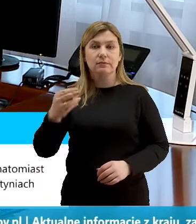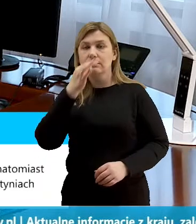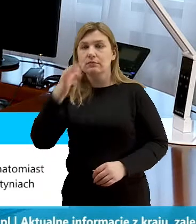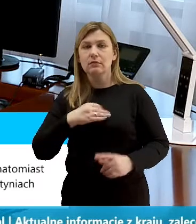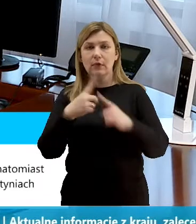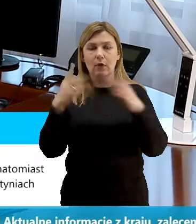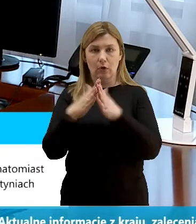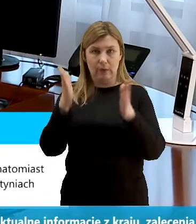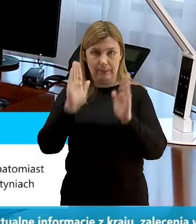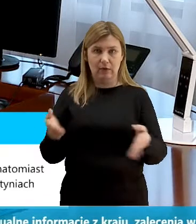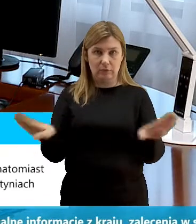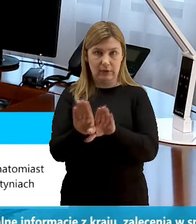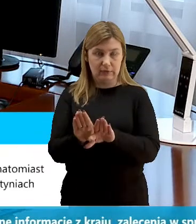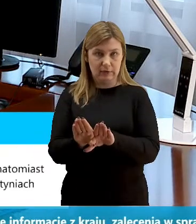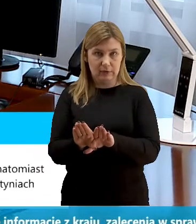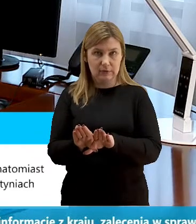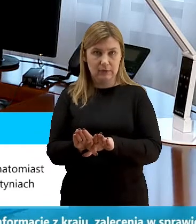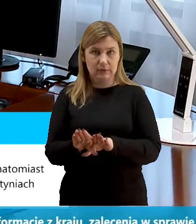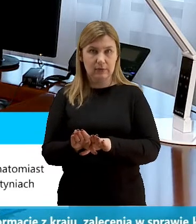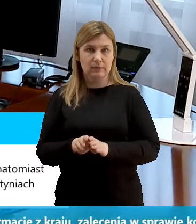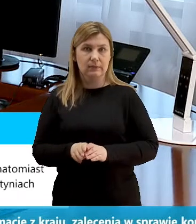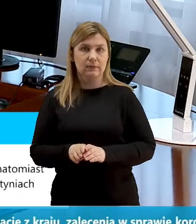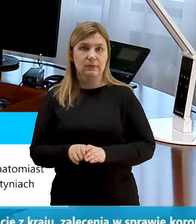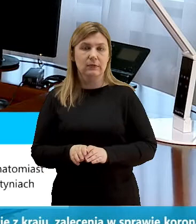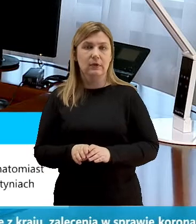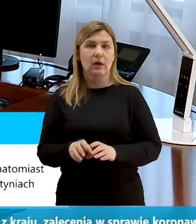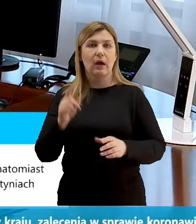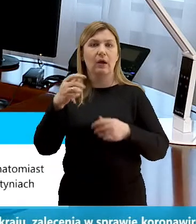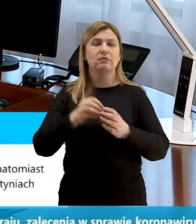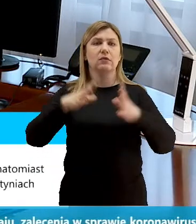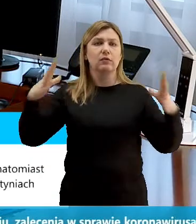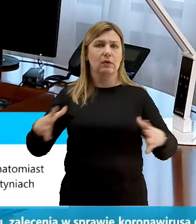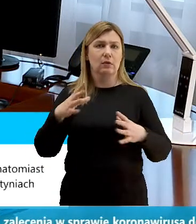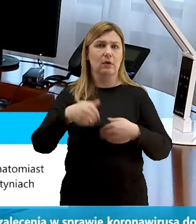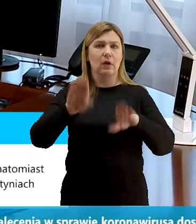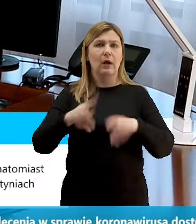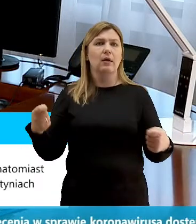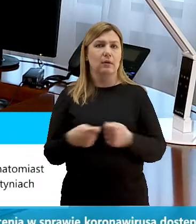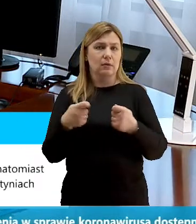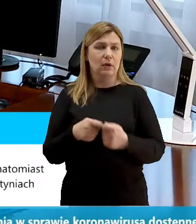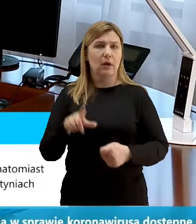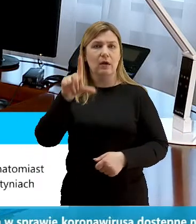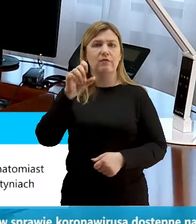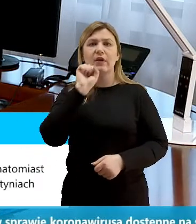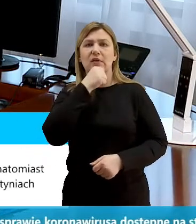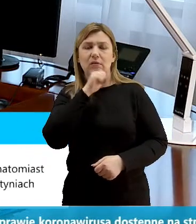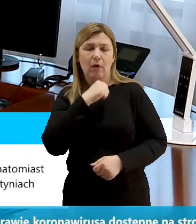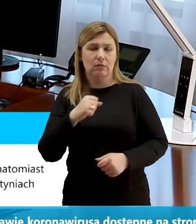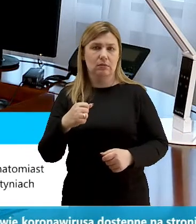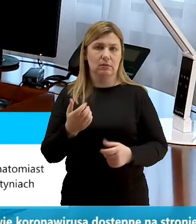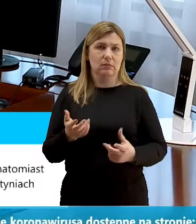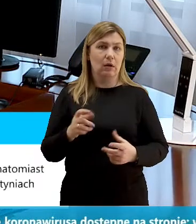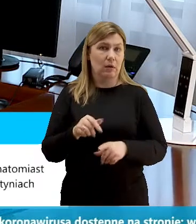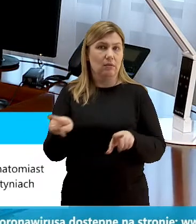zostaną zamknięte. w galerii grupki młodzieży przeszkadzają, natomiast 200 starszych osób bardziej